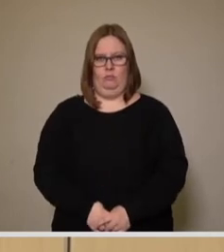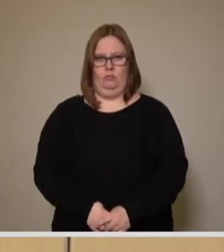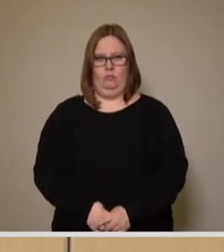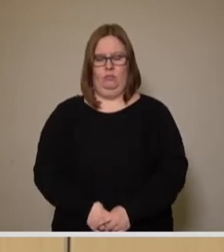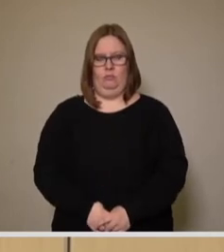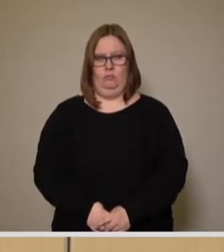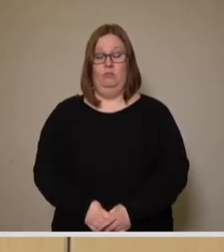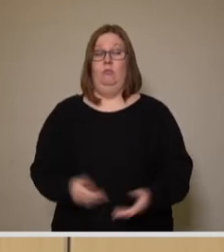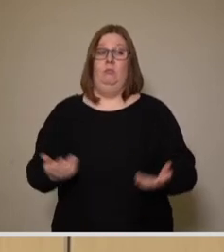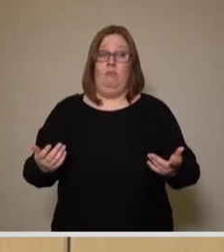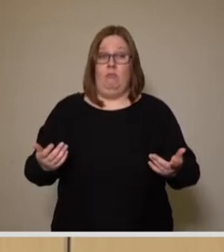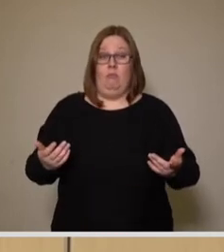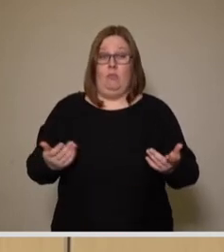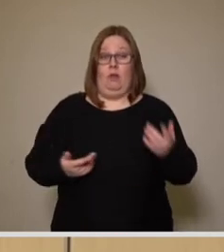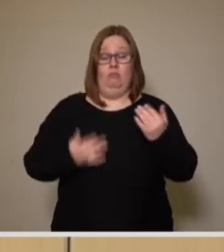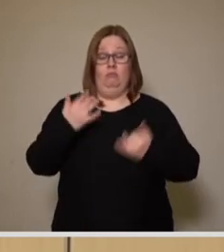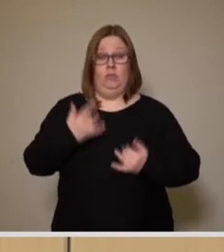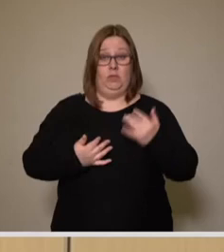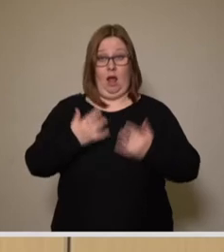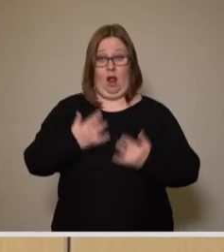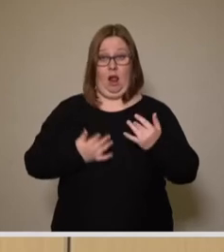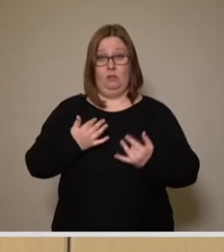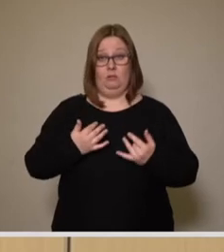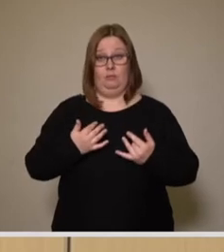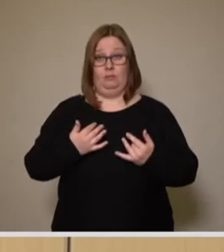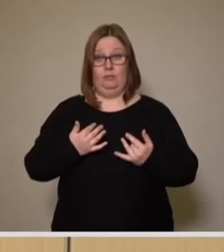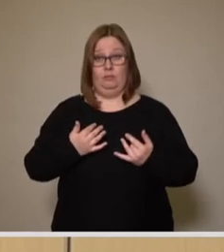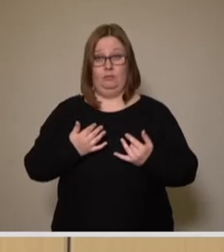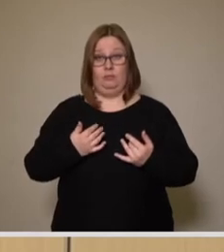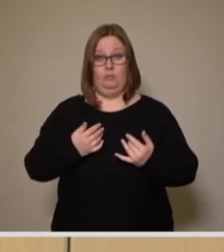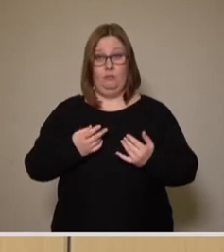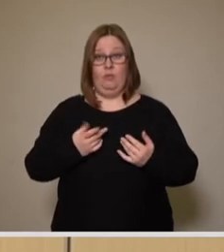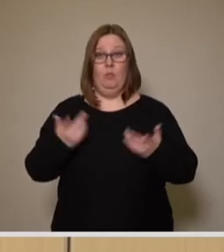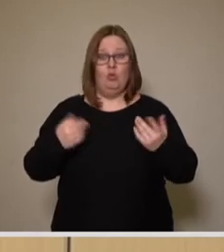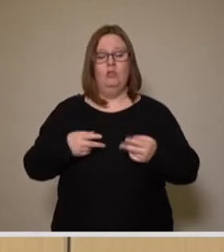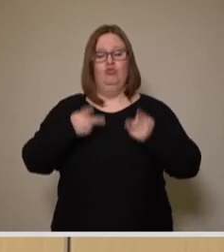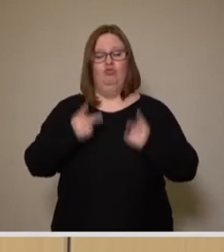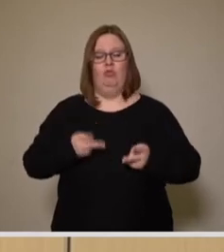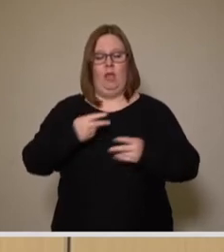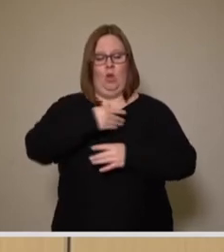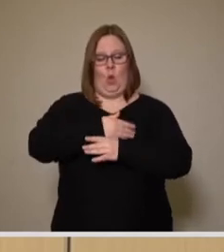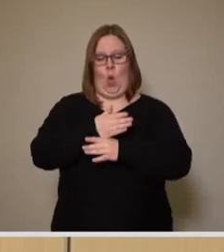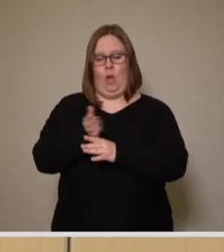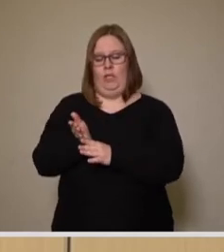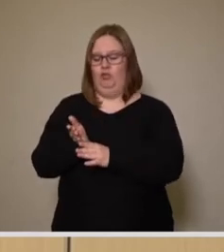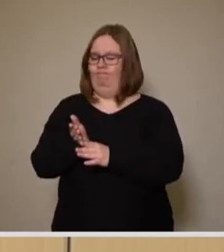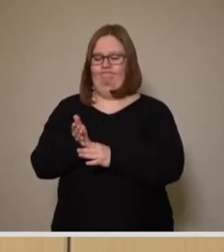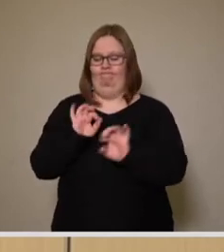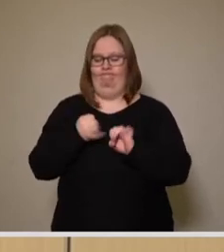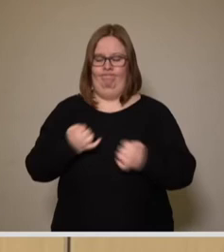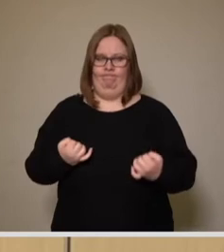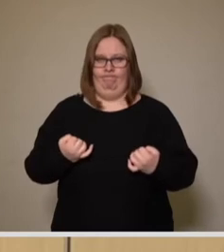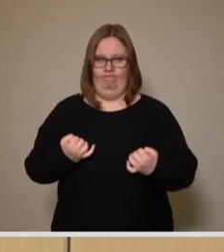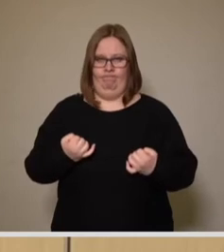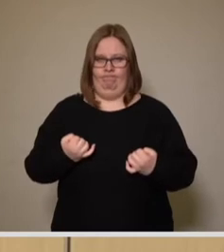Das sind Zahlen, die wir auf eine stadträumliche Gliederung nicht zurückführen können,